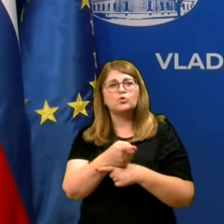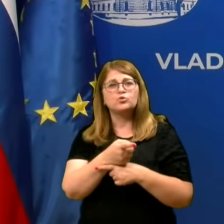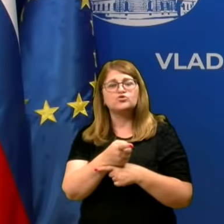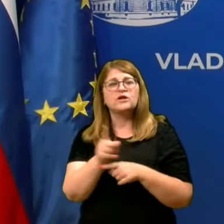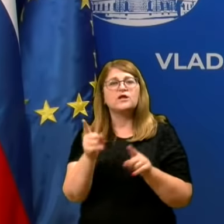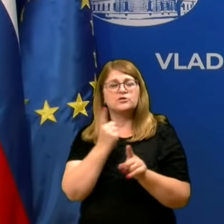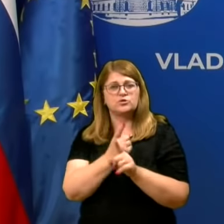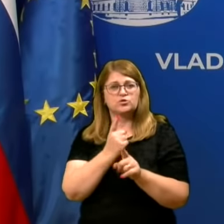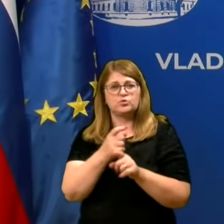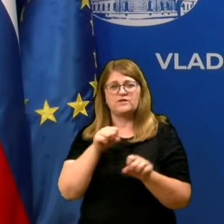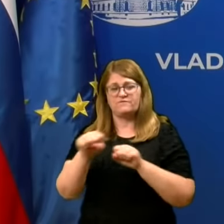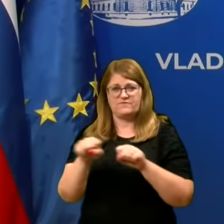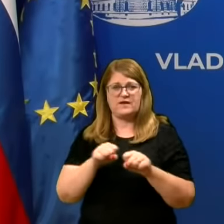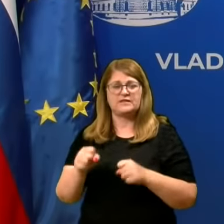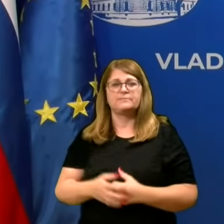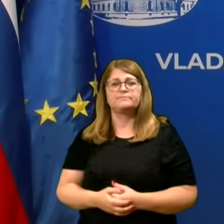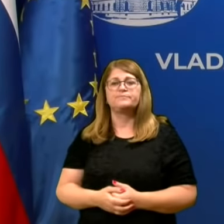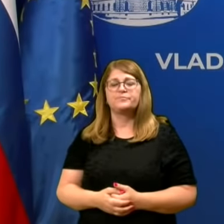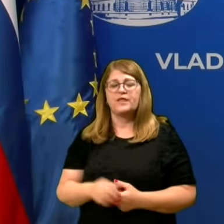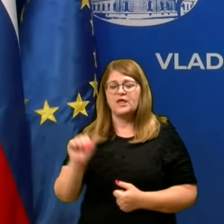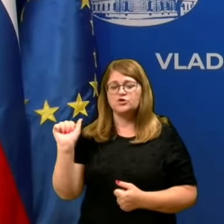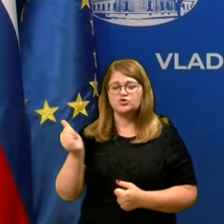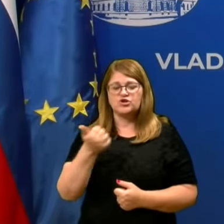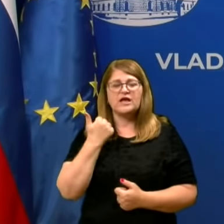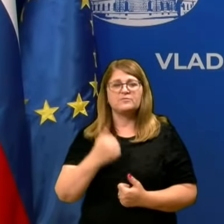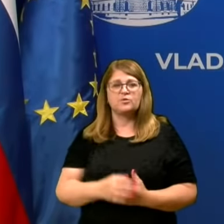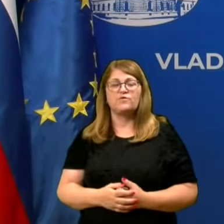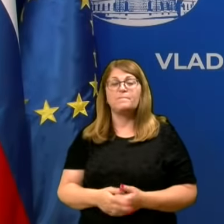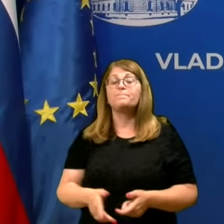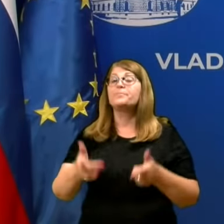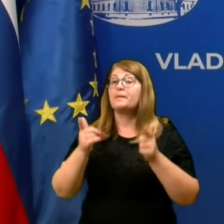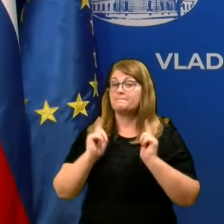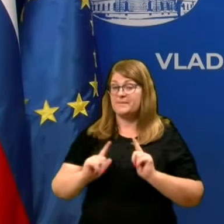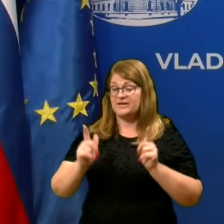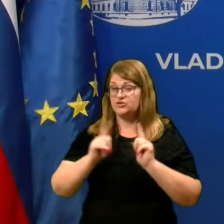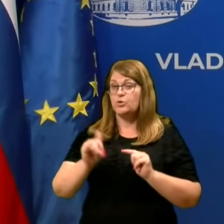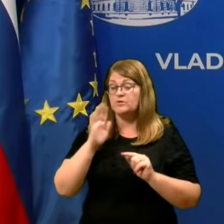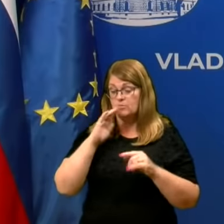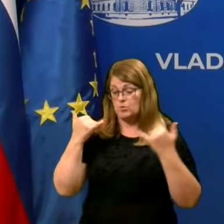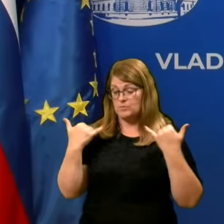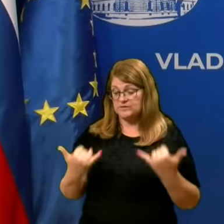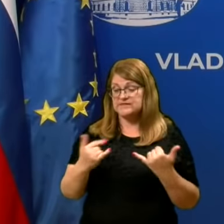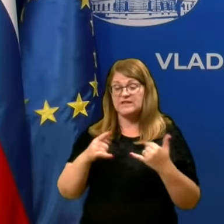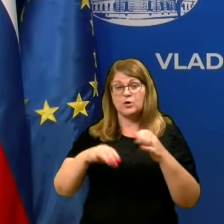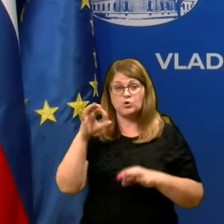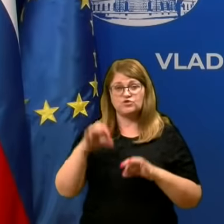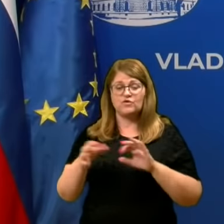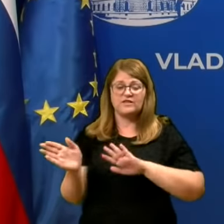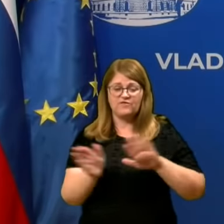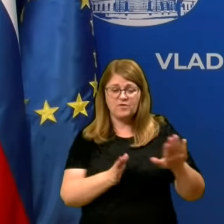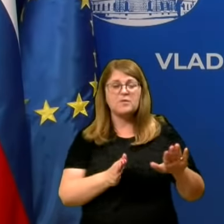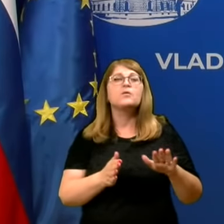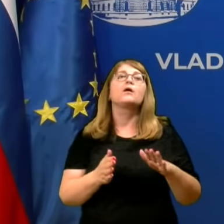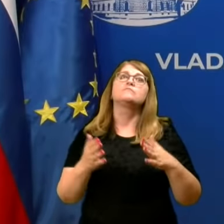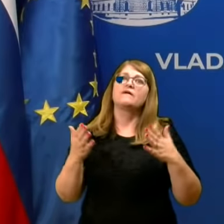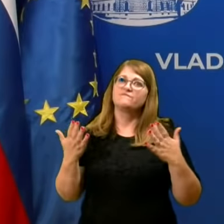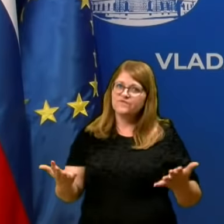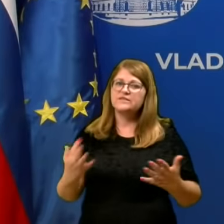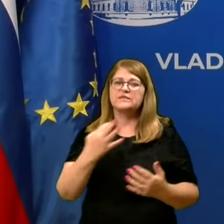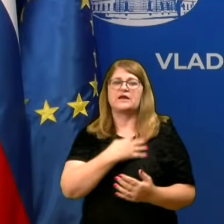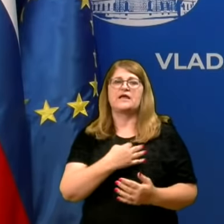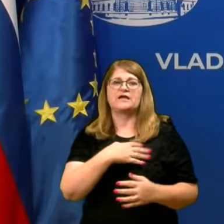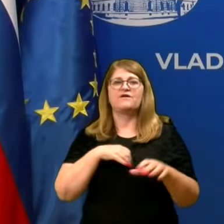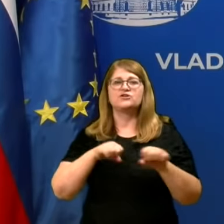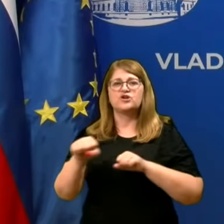tudi vlada. Še enkrat ponovim, pričakujemo, da bo zdaj, ko so volitve mimo, vendar le Hrvaška vlada